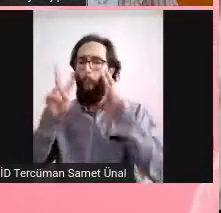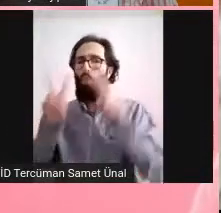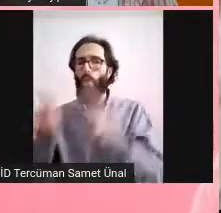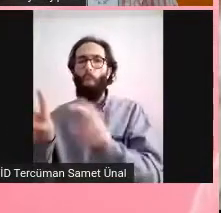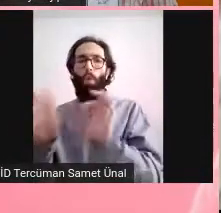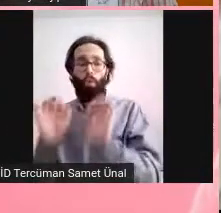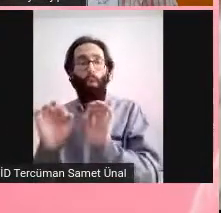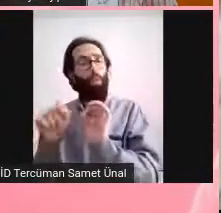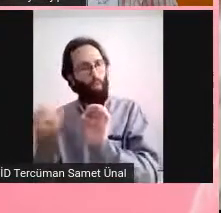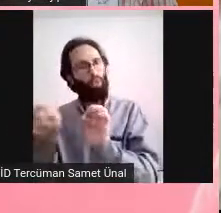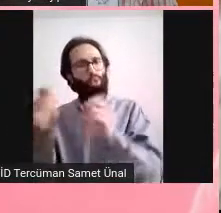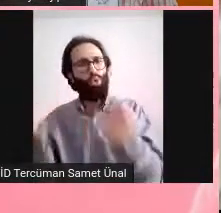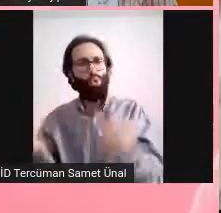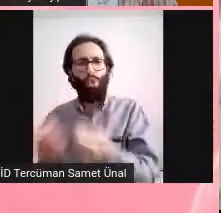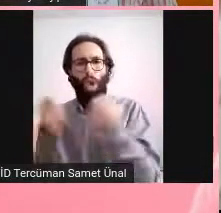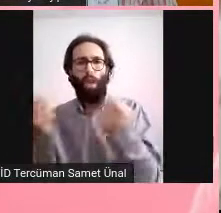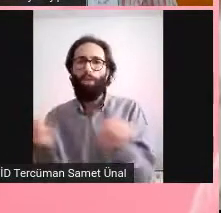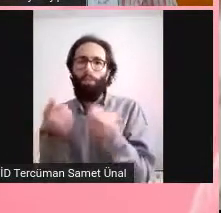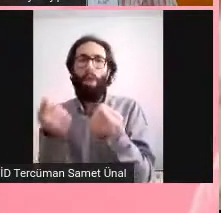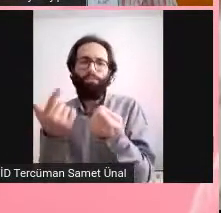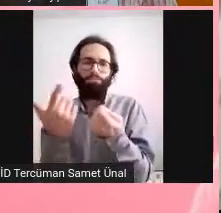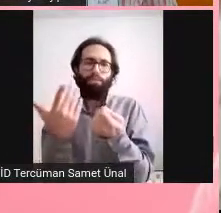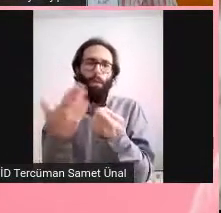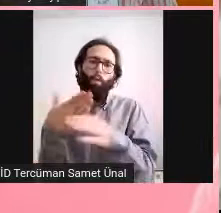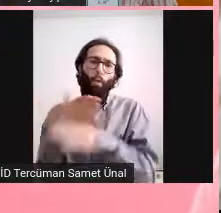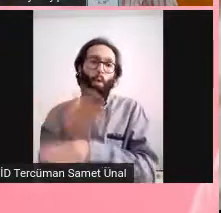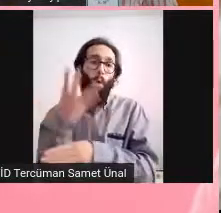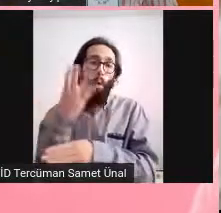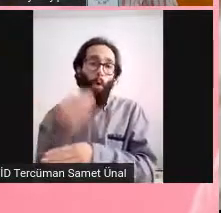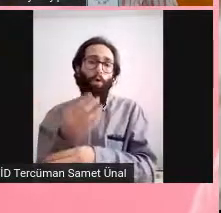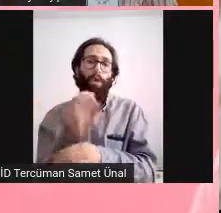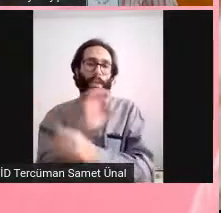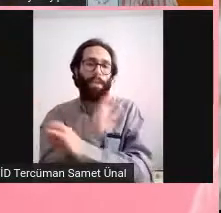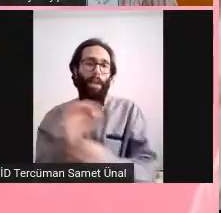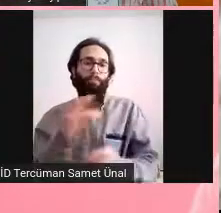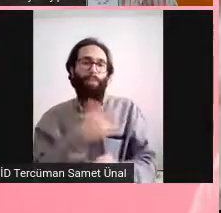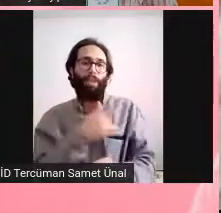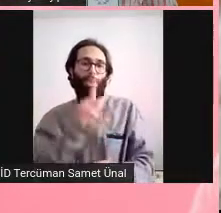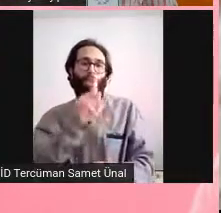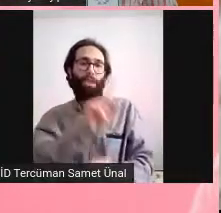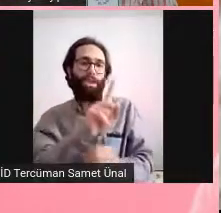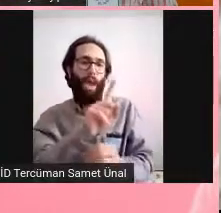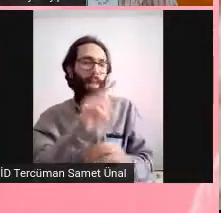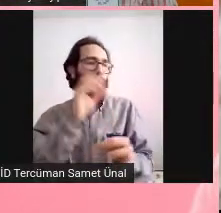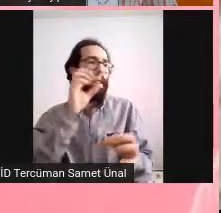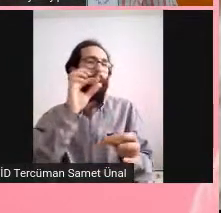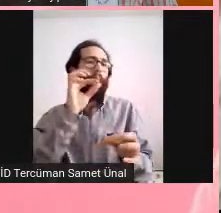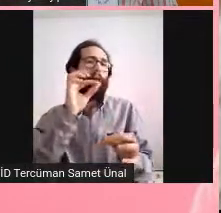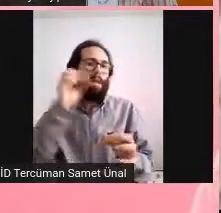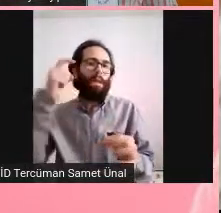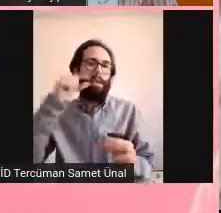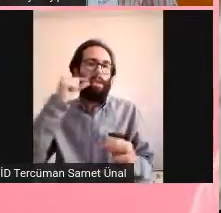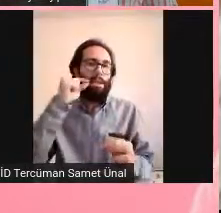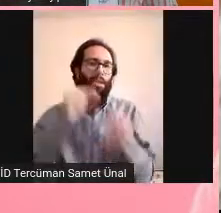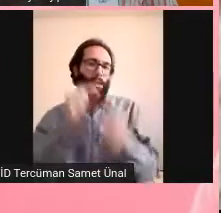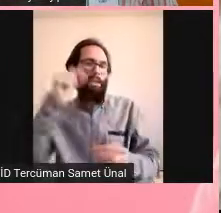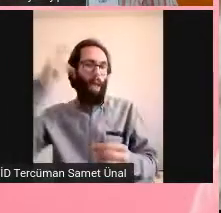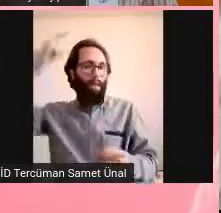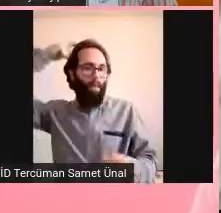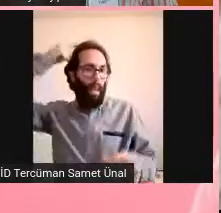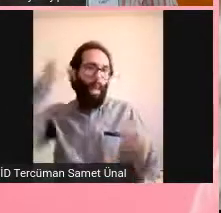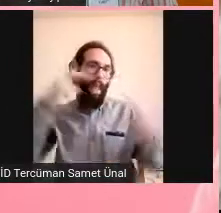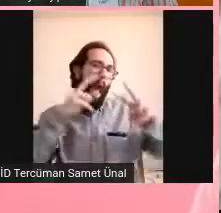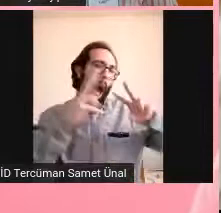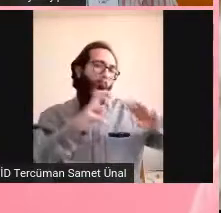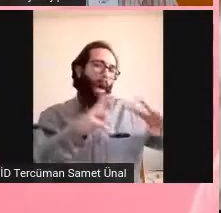mekanizmayı anlamak için en azından. Tamamen insan beynini simüle etmiyor tabii ki ama mekanizmayı anlamak için çok